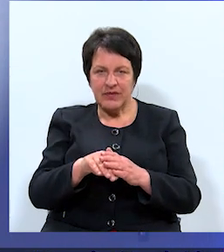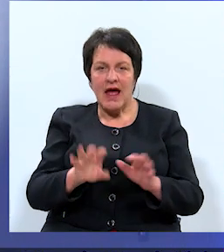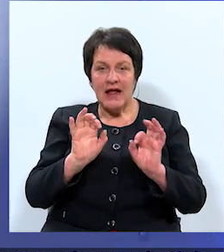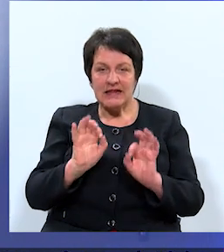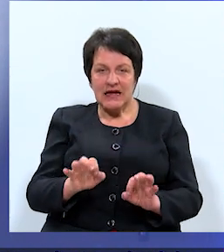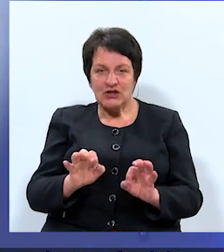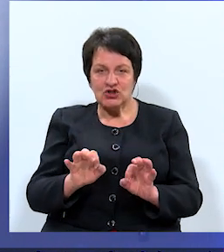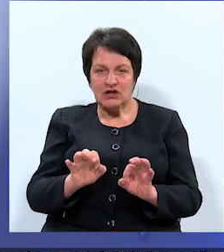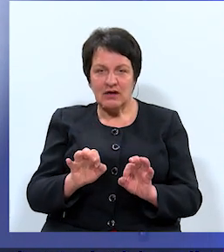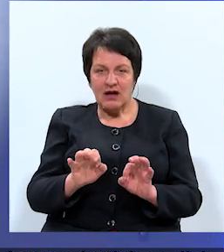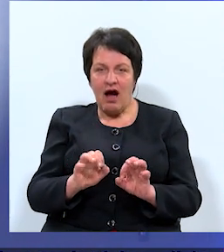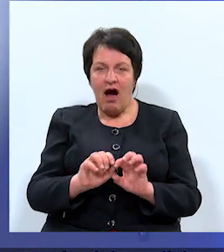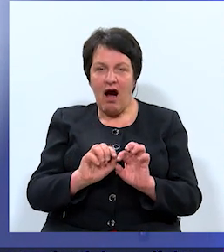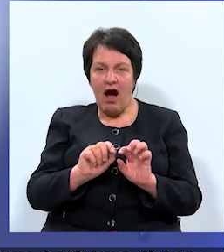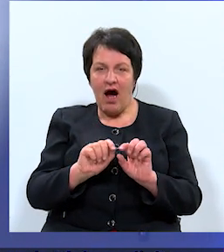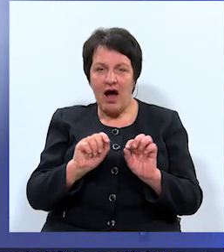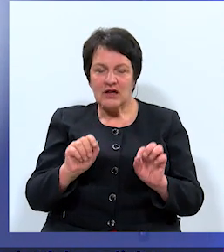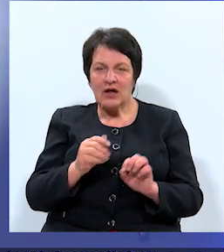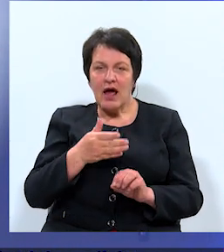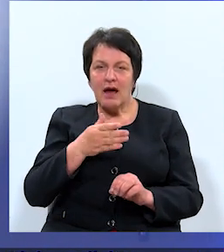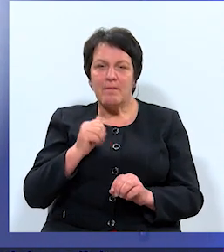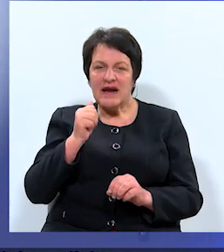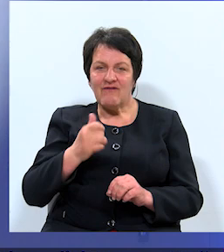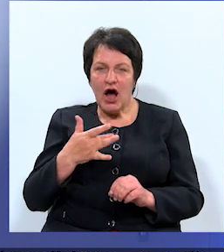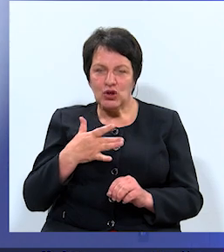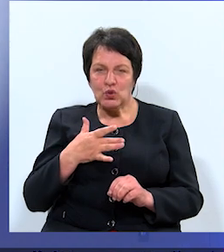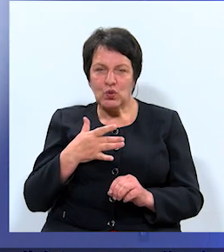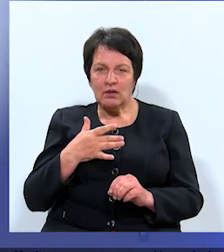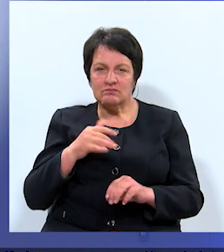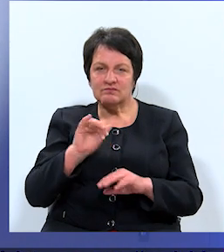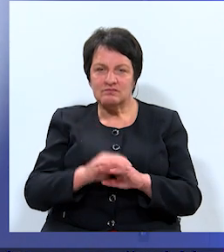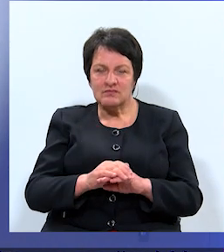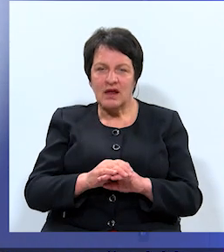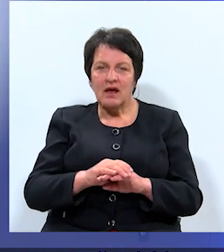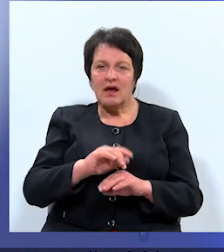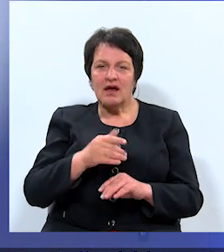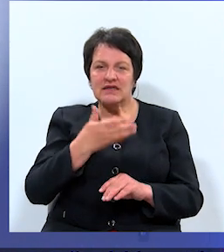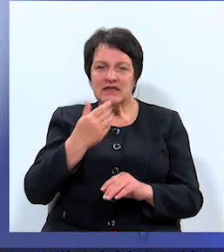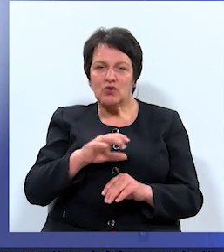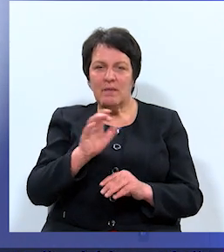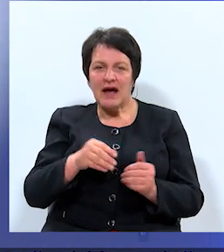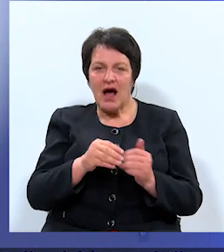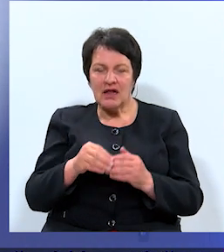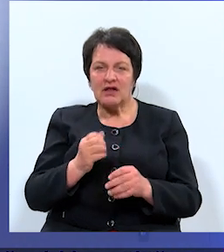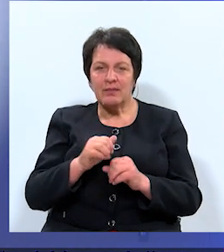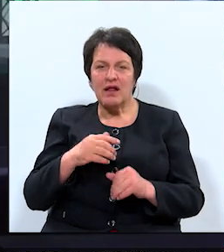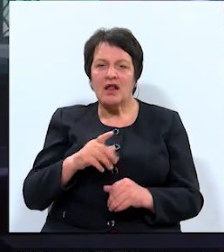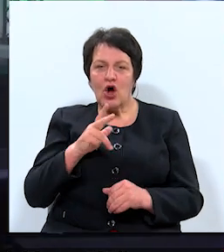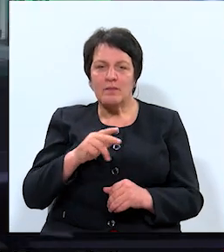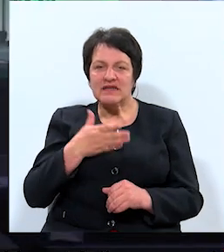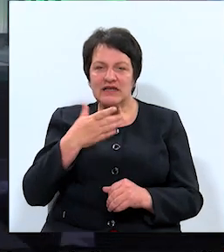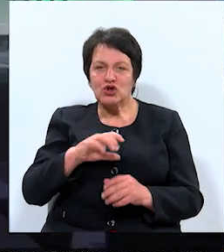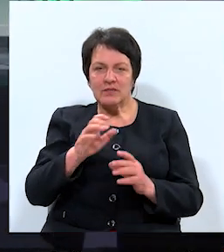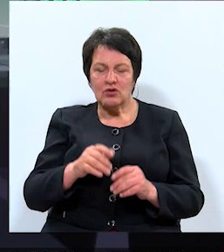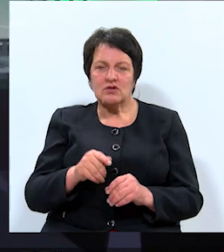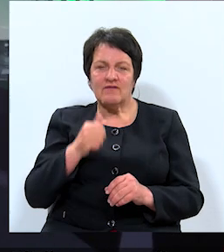atklājot privāto oika siltuma piegādātāju darbību Daugavpils siltumtīklos, katru reizi Daugavpils pilsētas